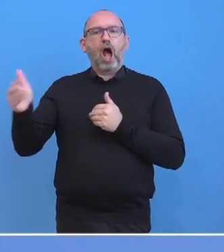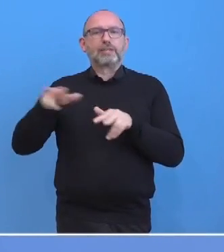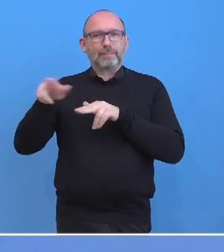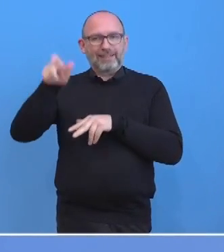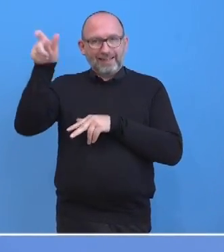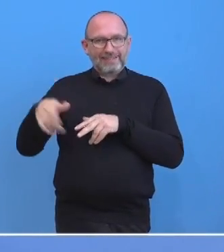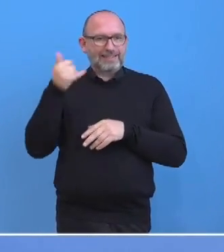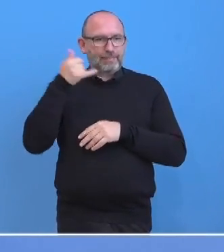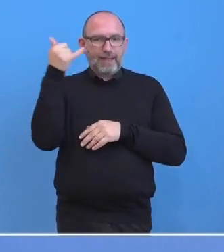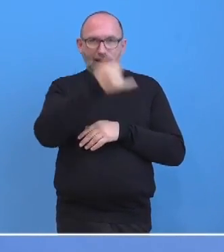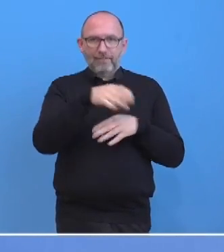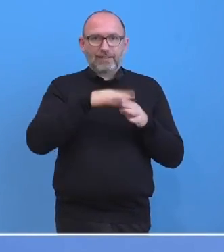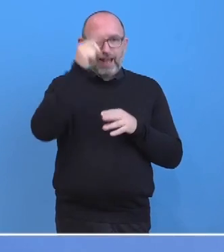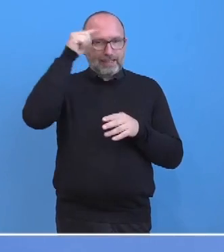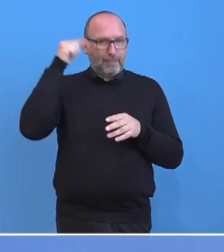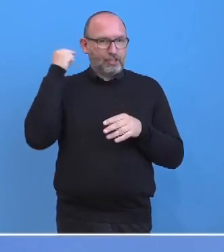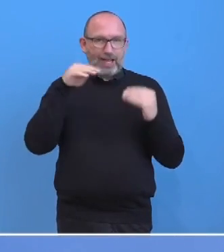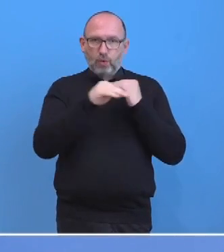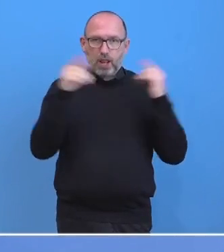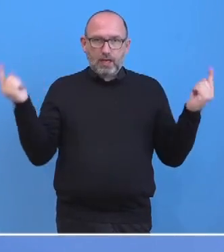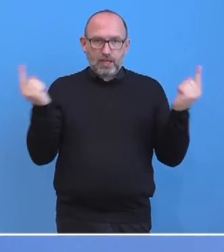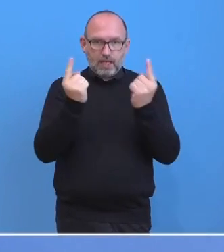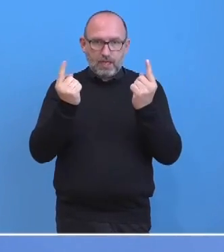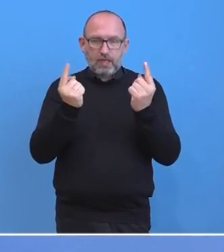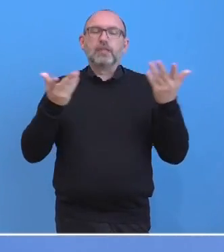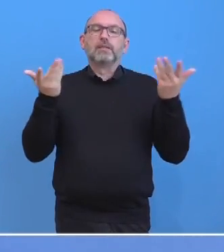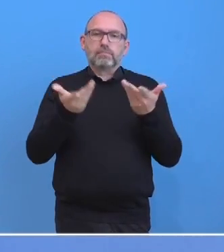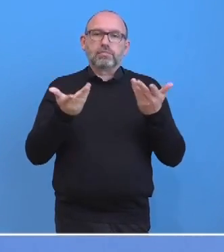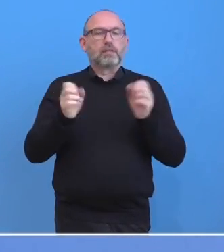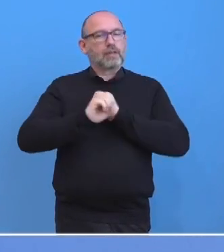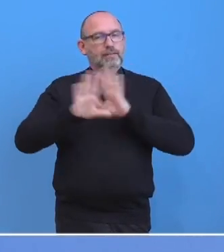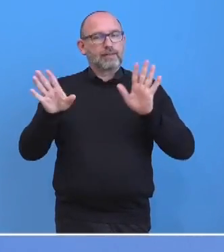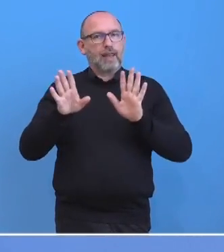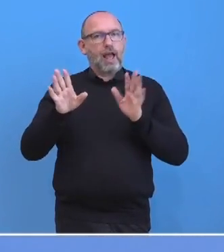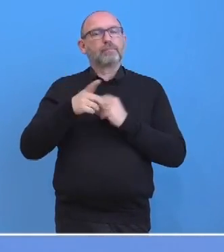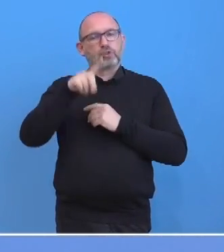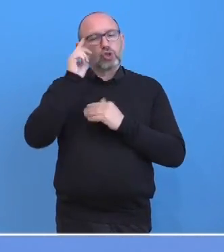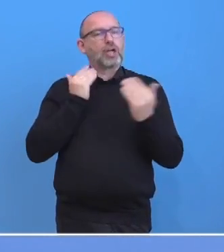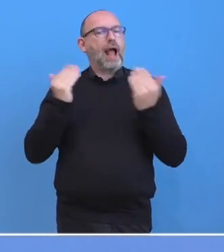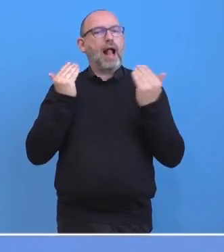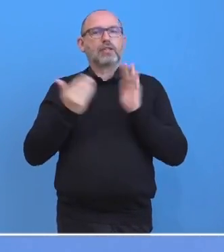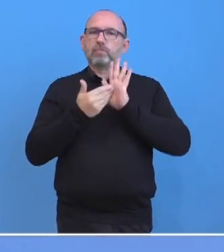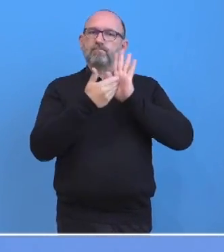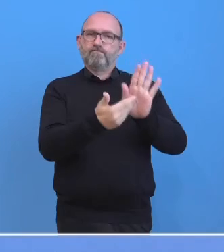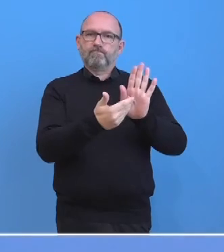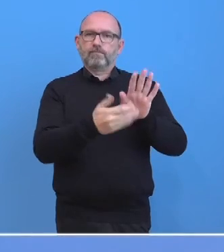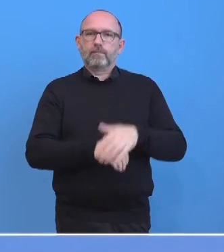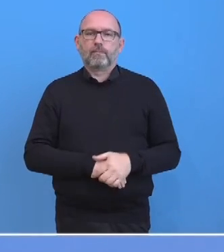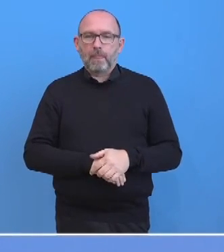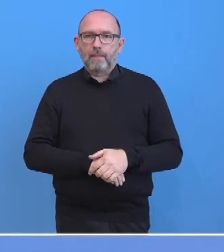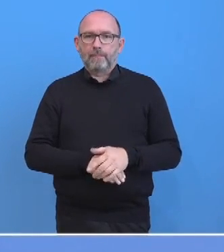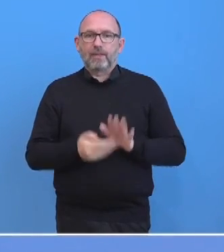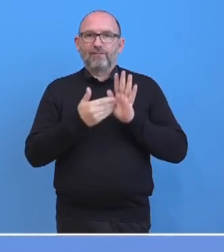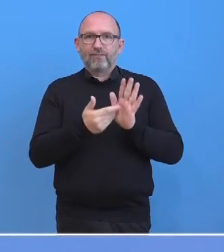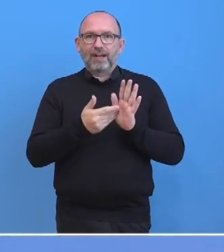Telefonat mit seinem aserbaidschanischen Kollegen noch einmal unsere Haltung dargelegt hat, nämlich dass es